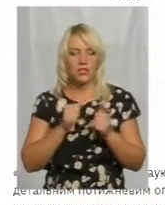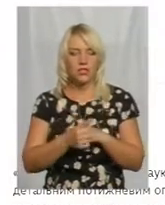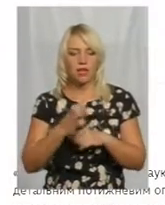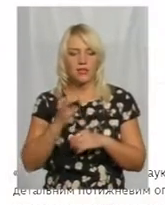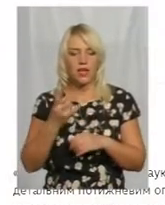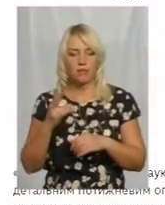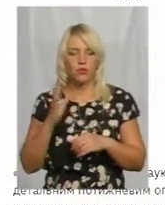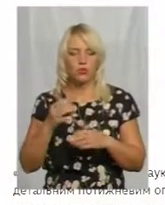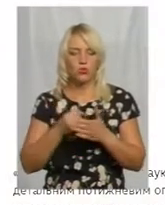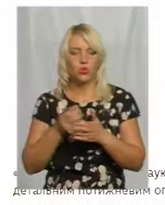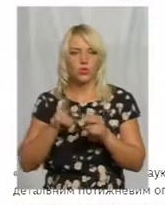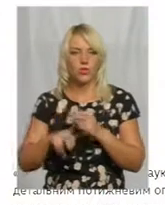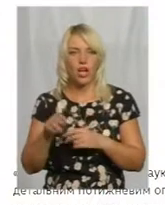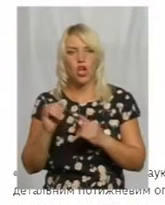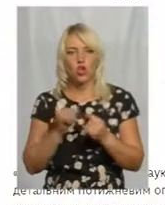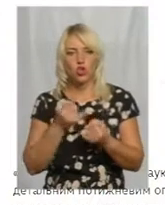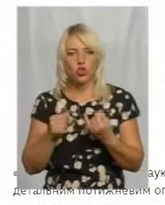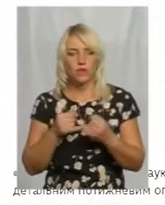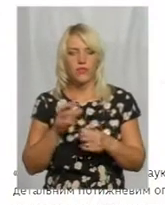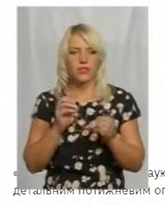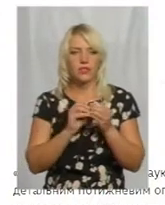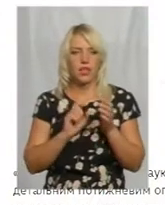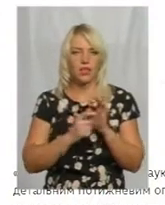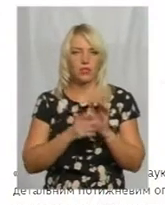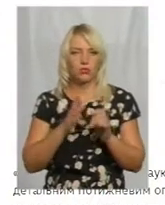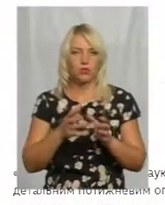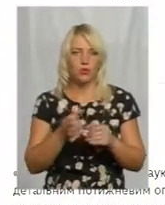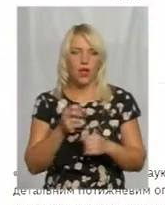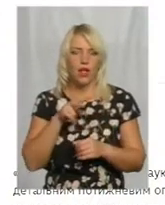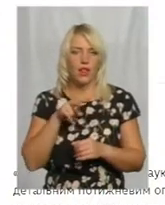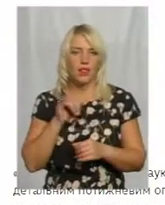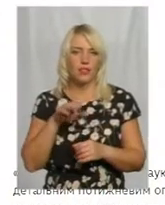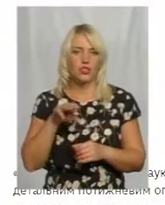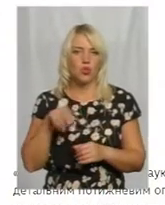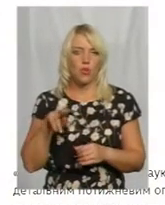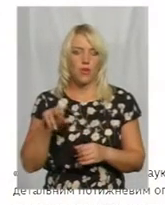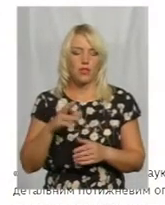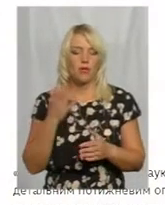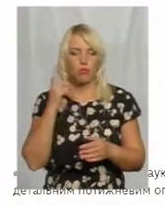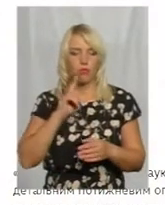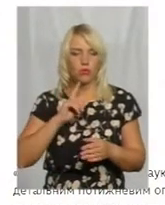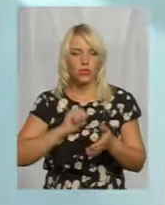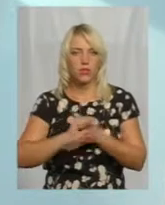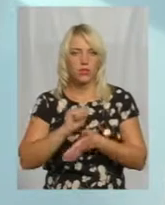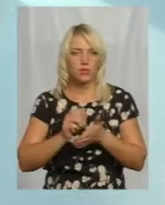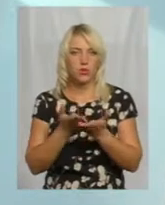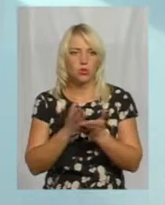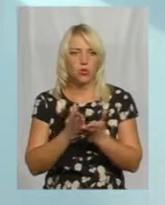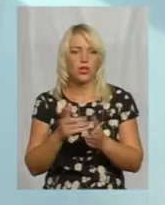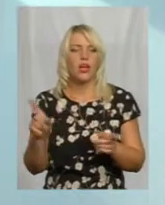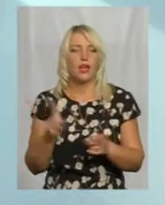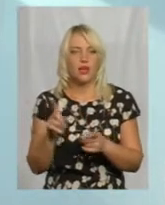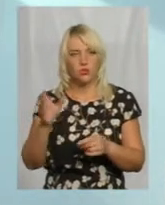кінця жовтня, а десяті – в листопаді. І доки підручники друкуються, в освітні програми якісь корективи вносяться?